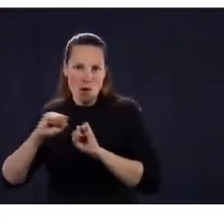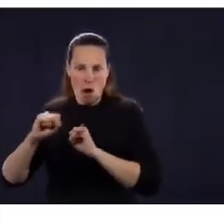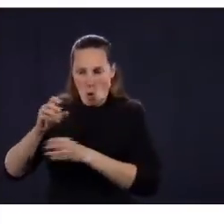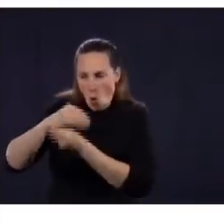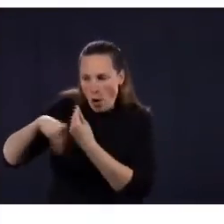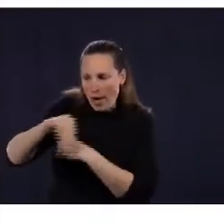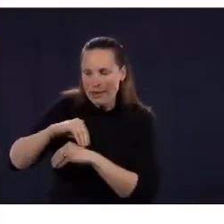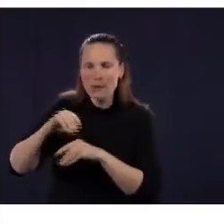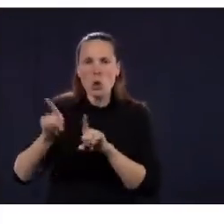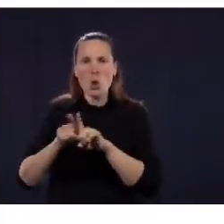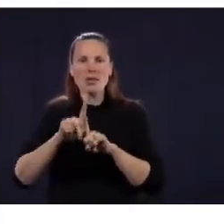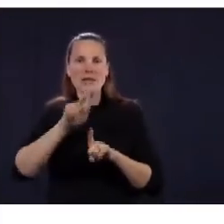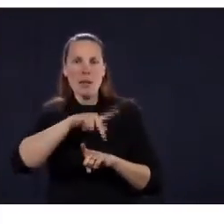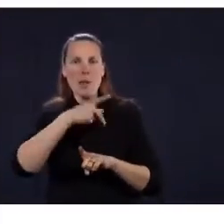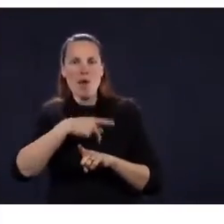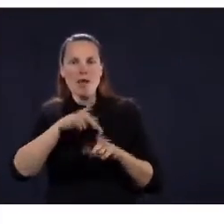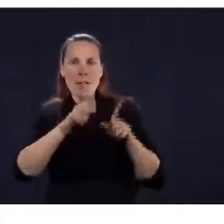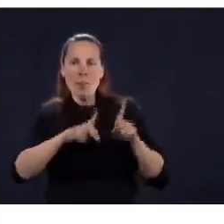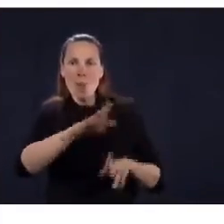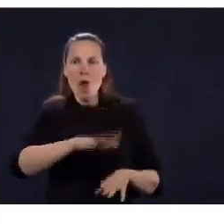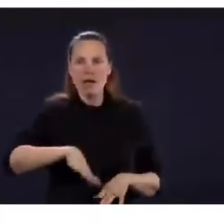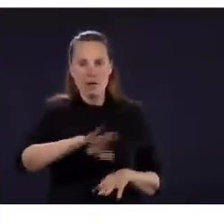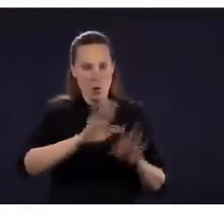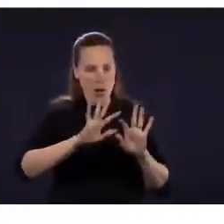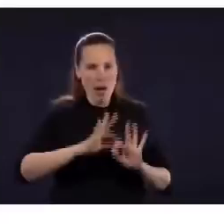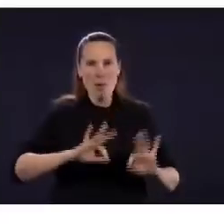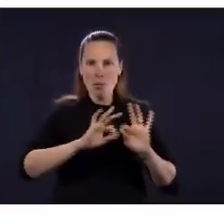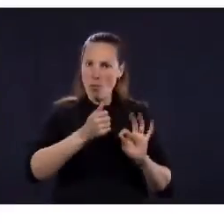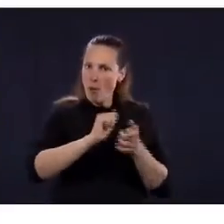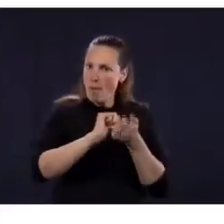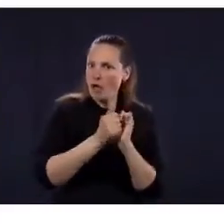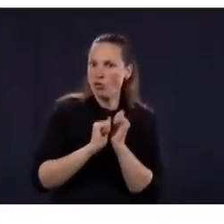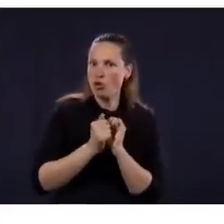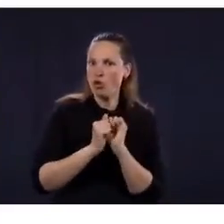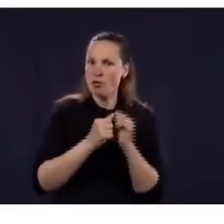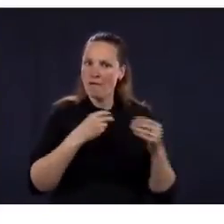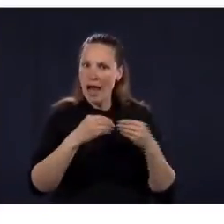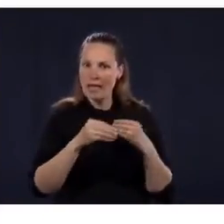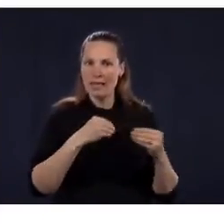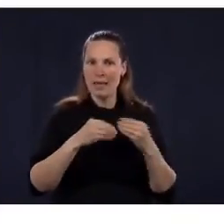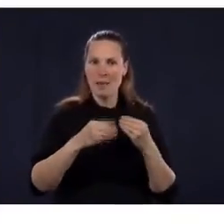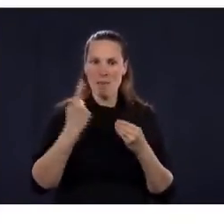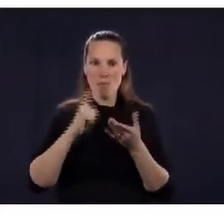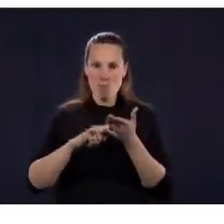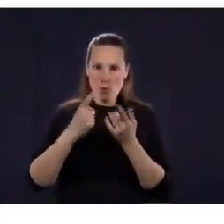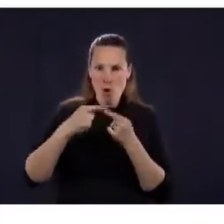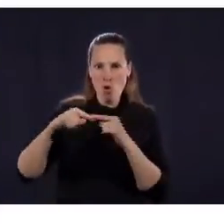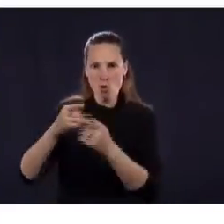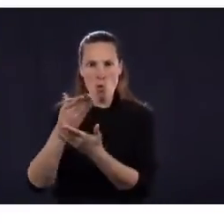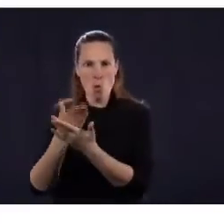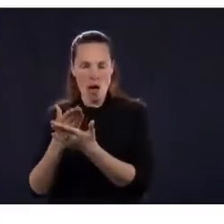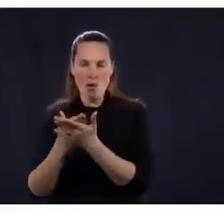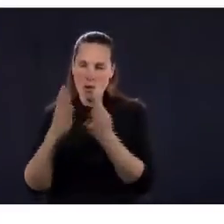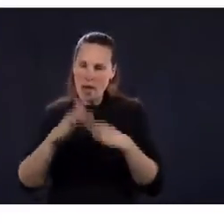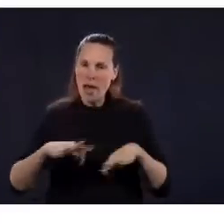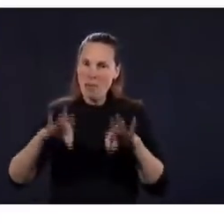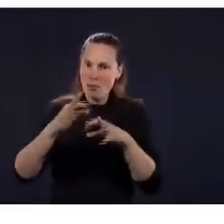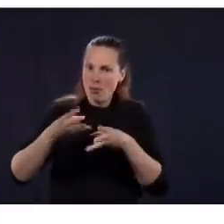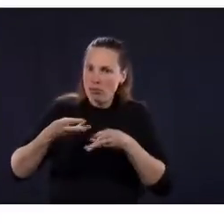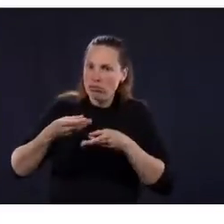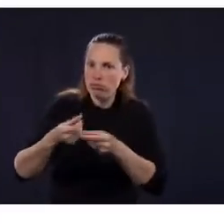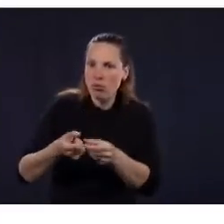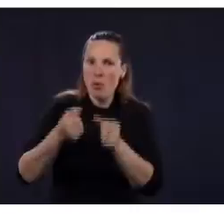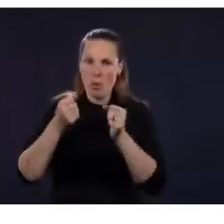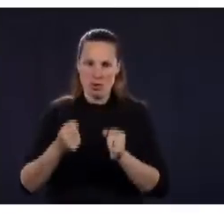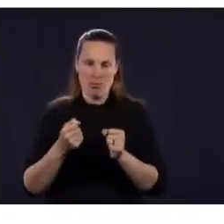les écoles en pandémie, là. Donc, c'est la première fois qu'on fait ça. Donc, on va essayer de le faire le mieux possible. Mais il faut